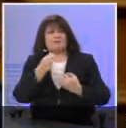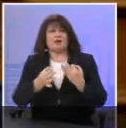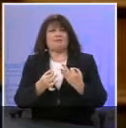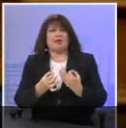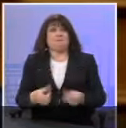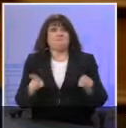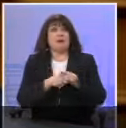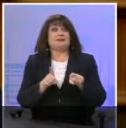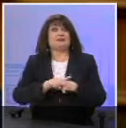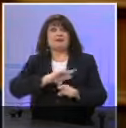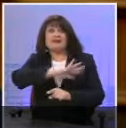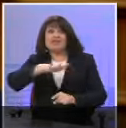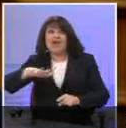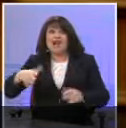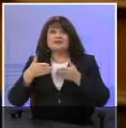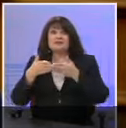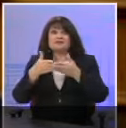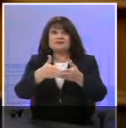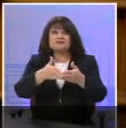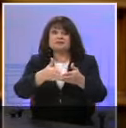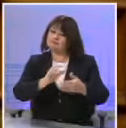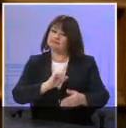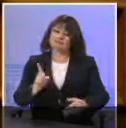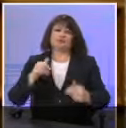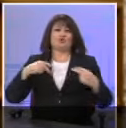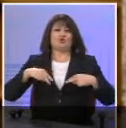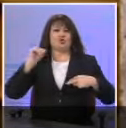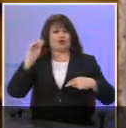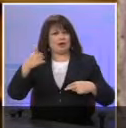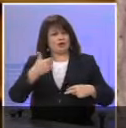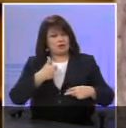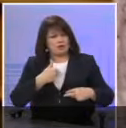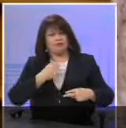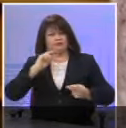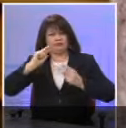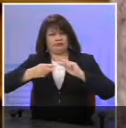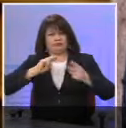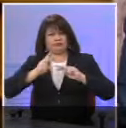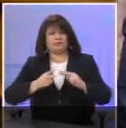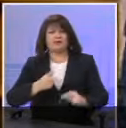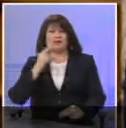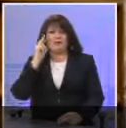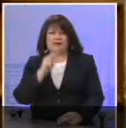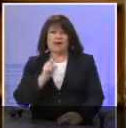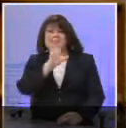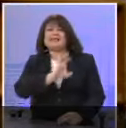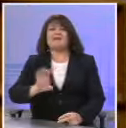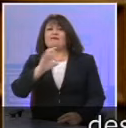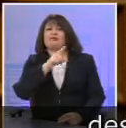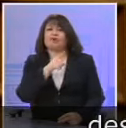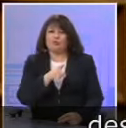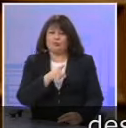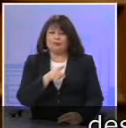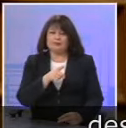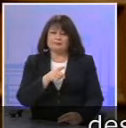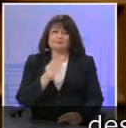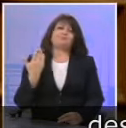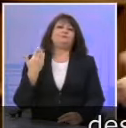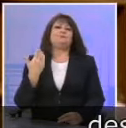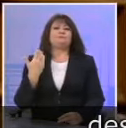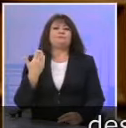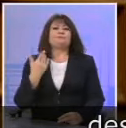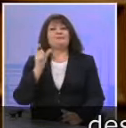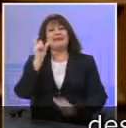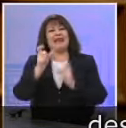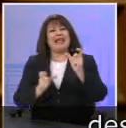δικές μου δηλώσεις όσο και με δηλώσεις του Υπουργείου Εξωτερικών. Και βλέπετε πλέον ότι όλοι οι Ευρωπαίοι, μετά τις πρώτες